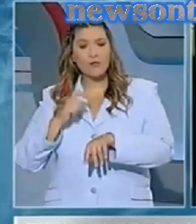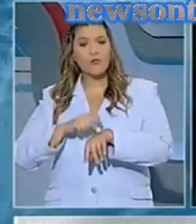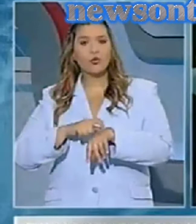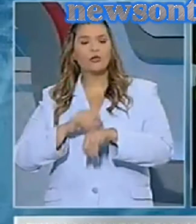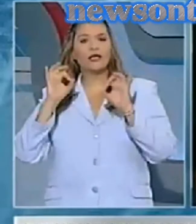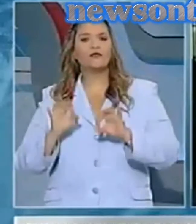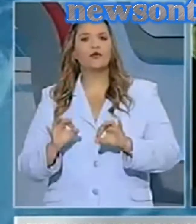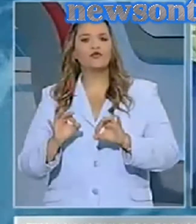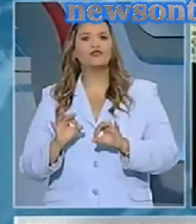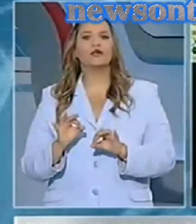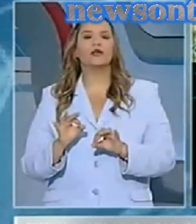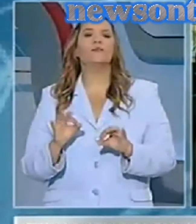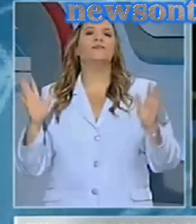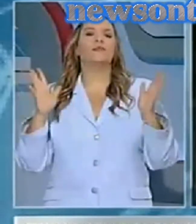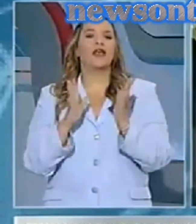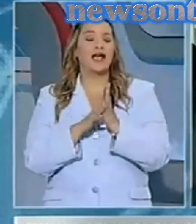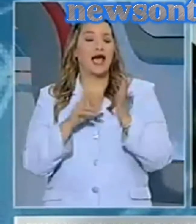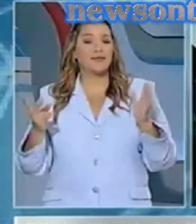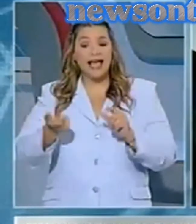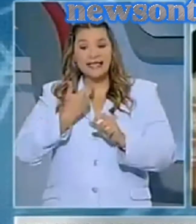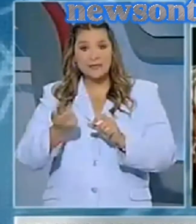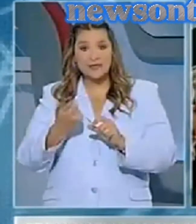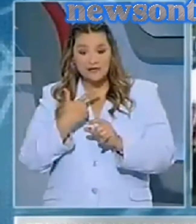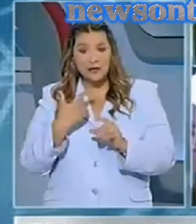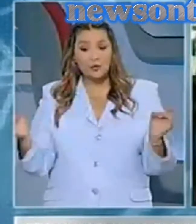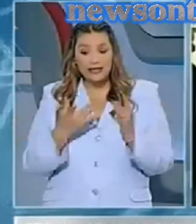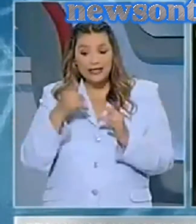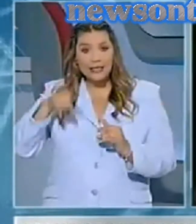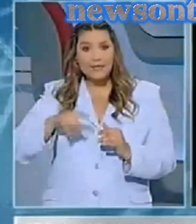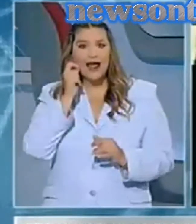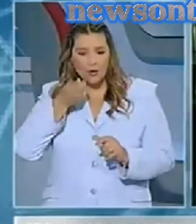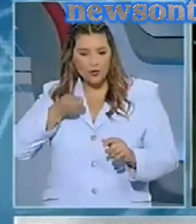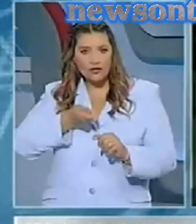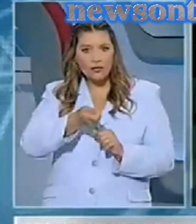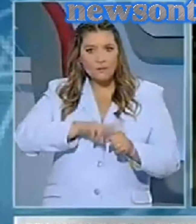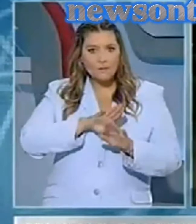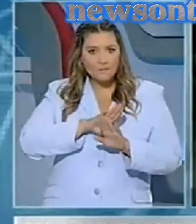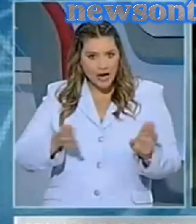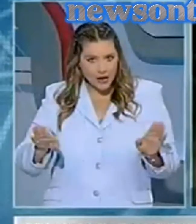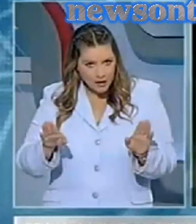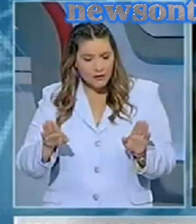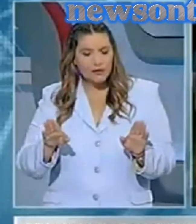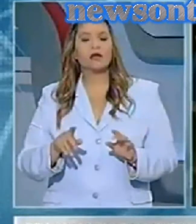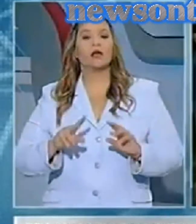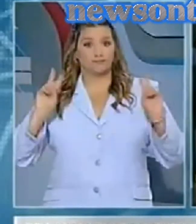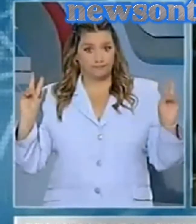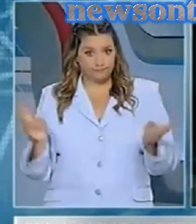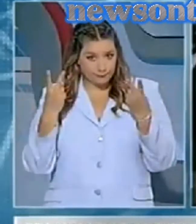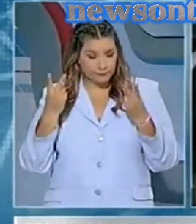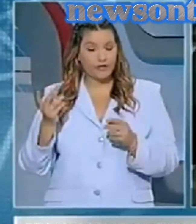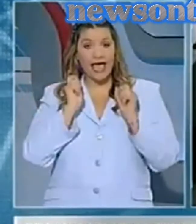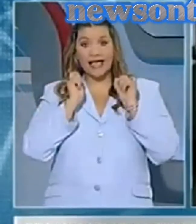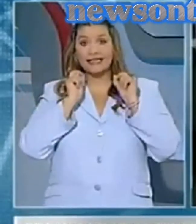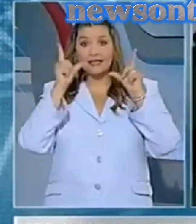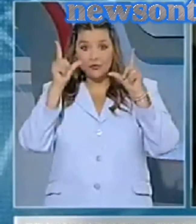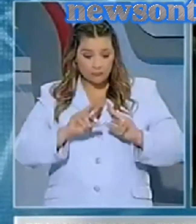από την 17η Σεπτεμβρίου την δολοφονία, δηλαδή του 34χρονου Παύβου Φίσσα. Εντύπωση προκαλεί, τουλάχιστον στο ένα